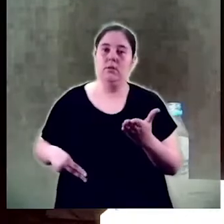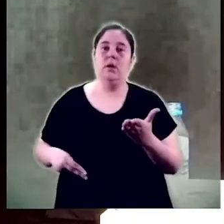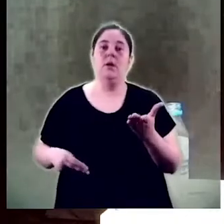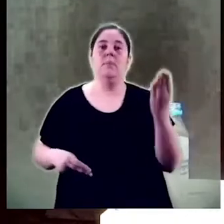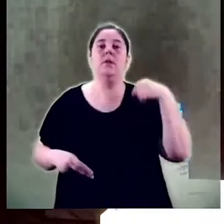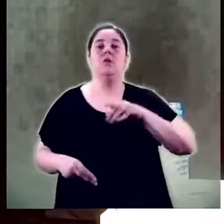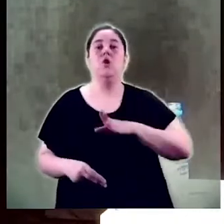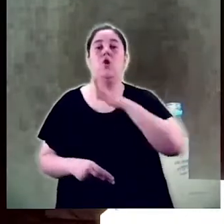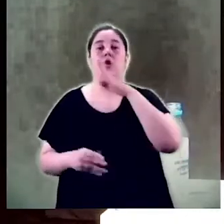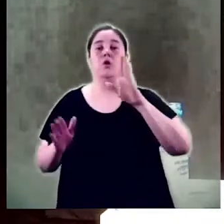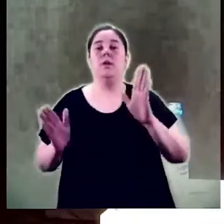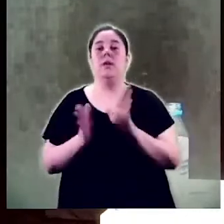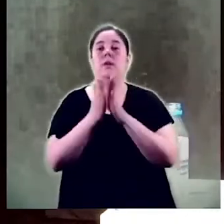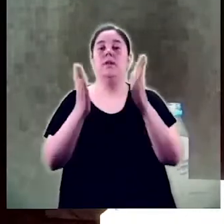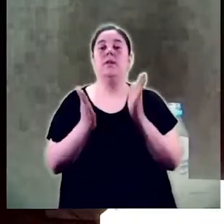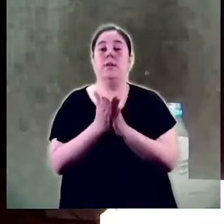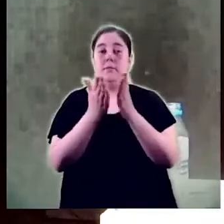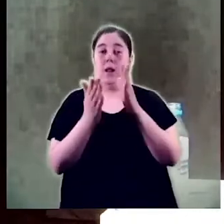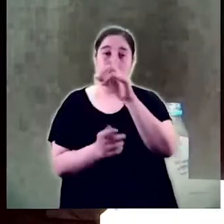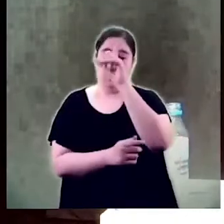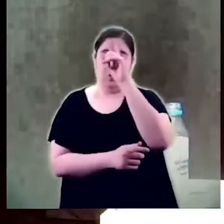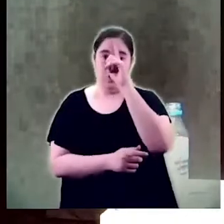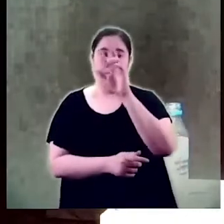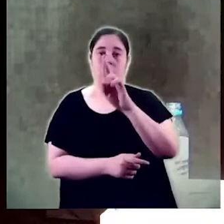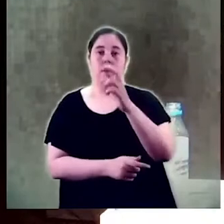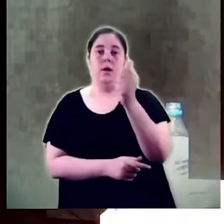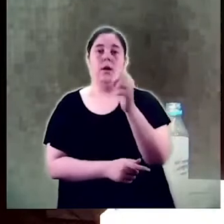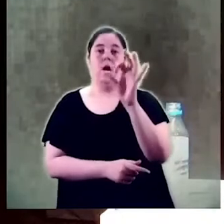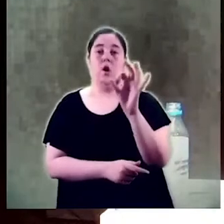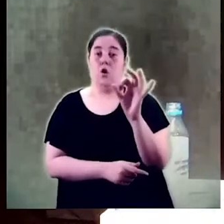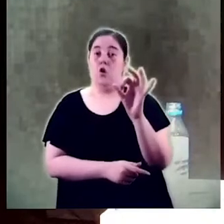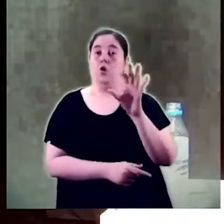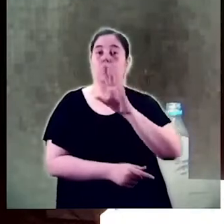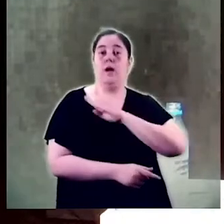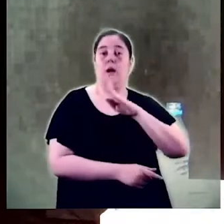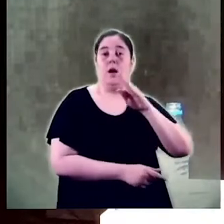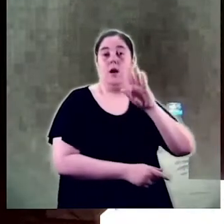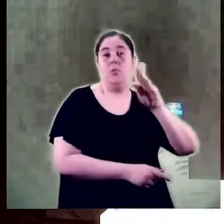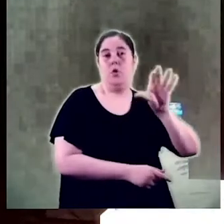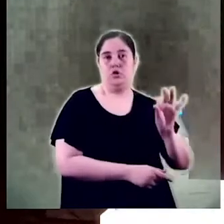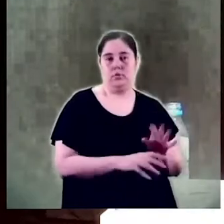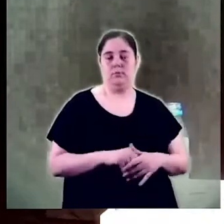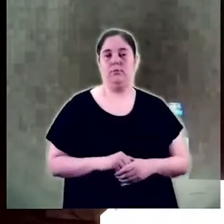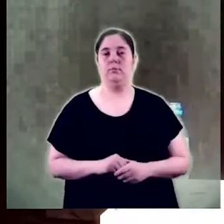i que està recollit el llibre pòstum Raó de cos aparegut l'any 2000